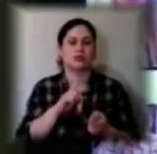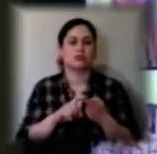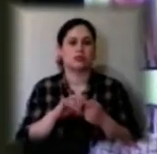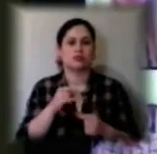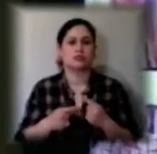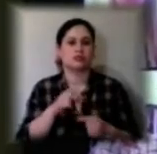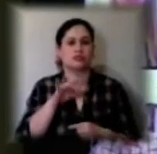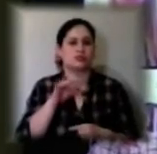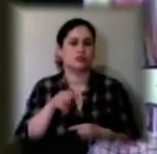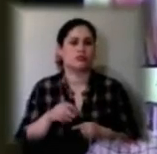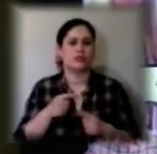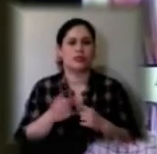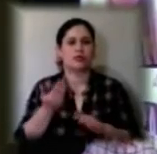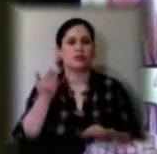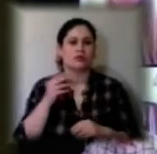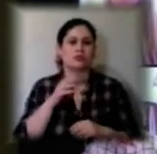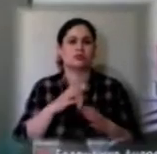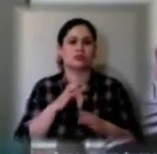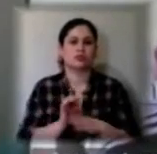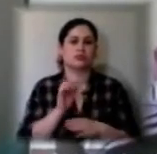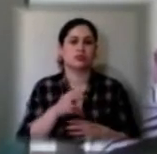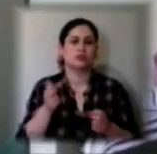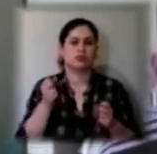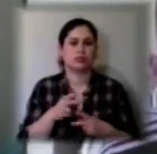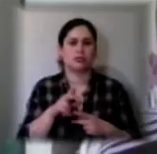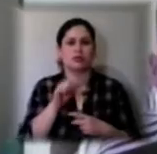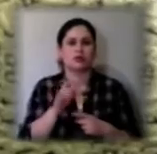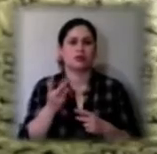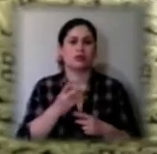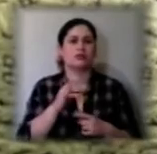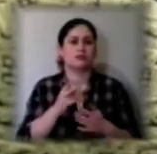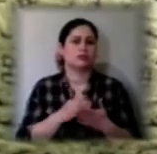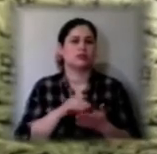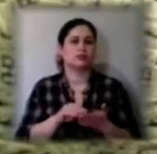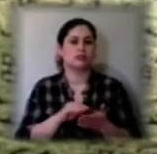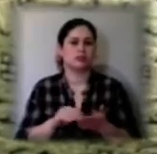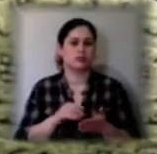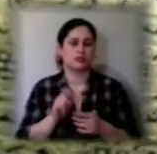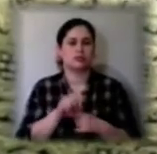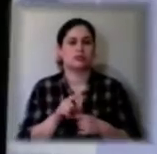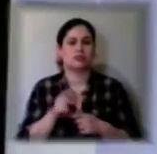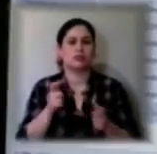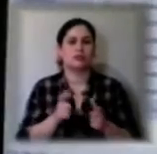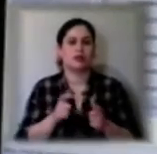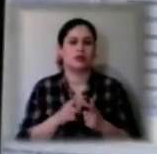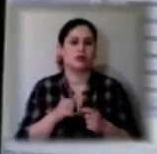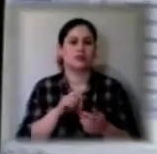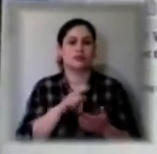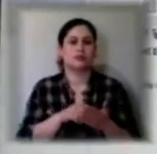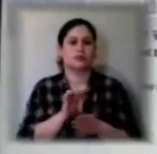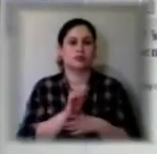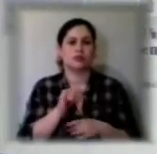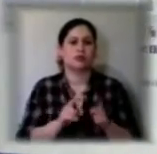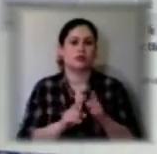Заздалегідь студентам надіслали спеціальні бланки, на яких вони мають виконувати завдання. Білети із питаннями надіслали на початку